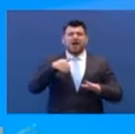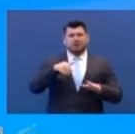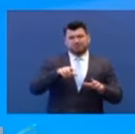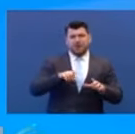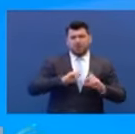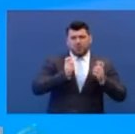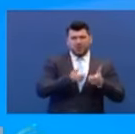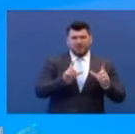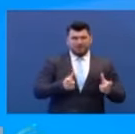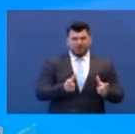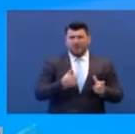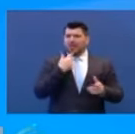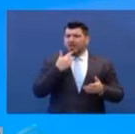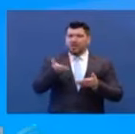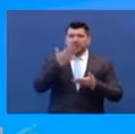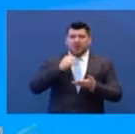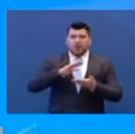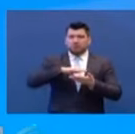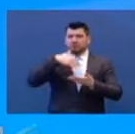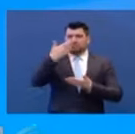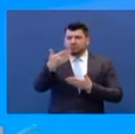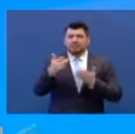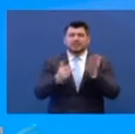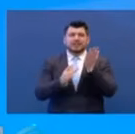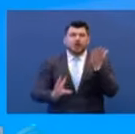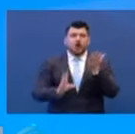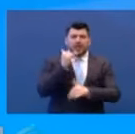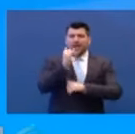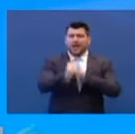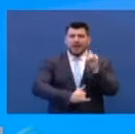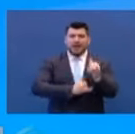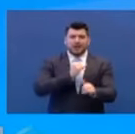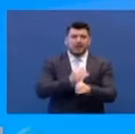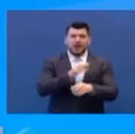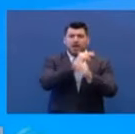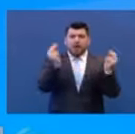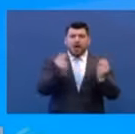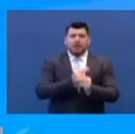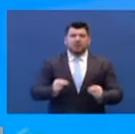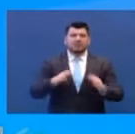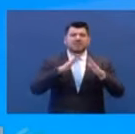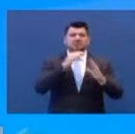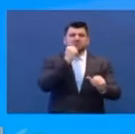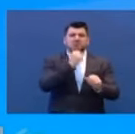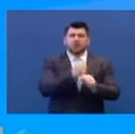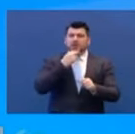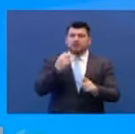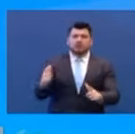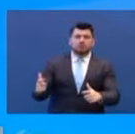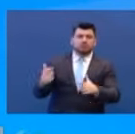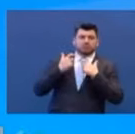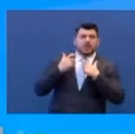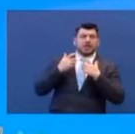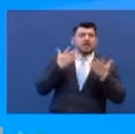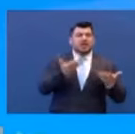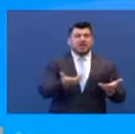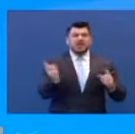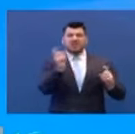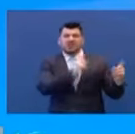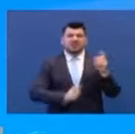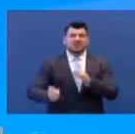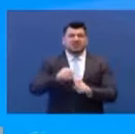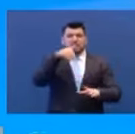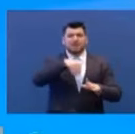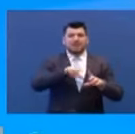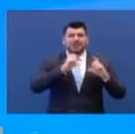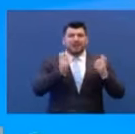Μαθητές που μπορεί να μην έχουν σύγχρονο τεχνολογικό εξοπλισμό. Μαθητές που μπορεί να βιώνουν ένταση στο οικογενειακό τους περιβάλλον. Μαθητές των